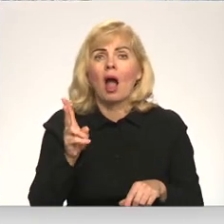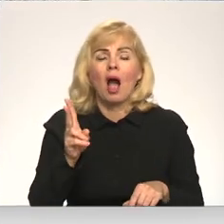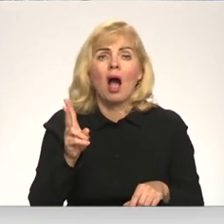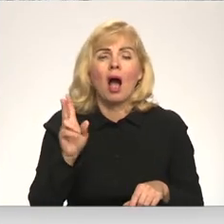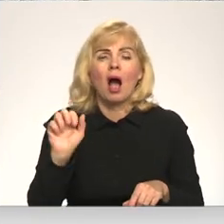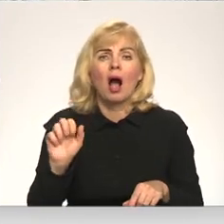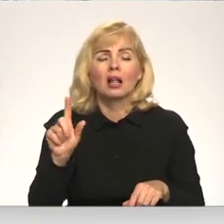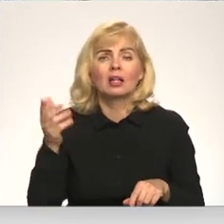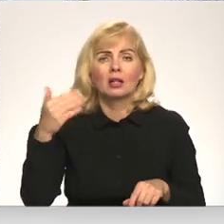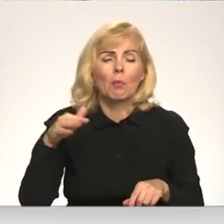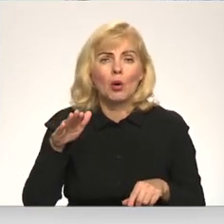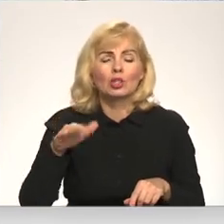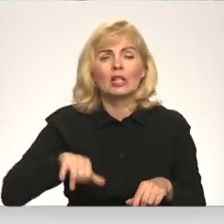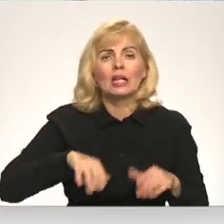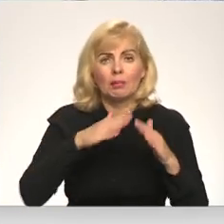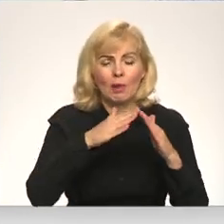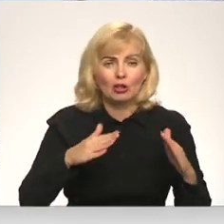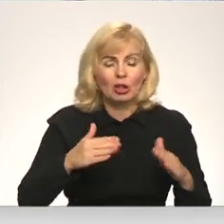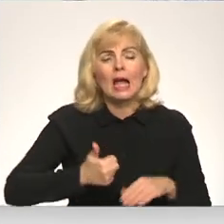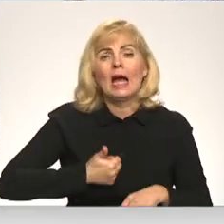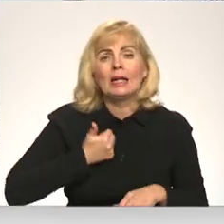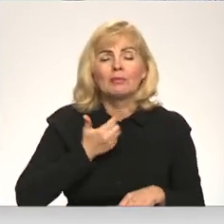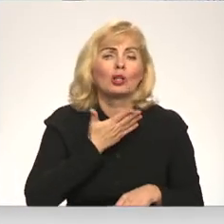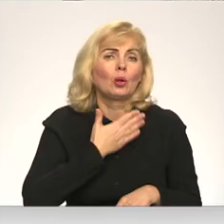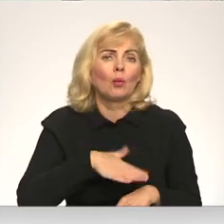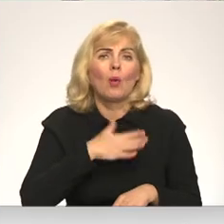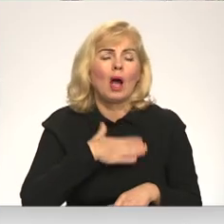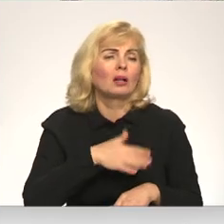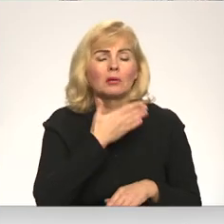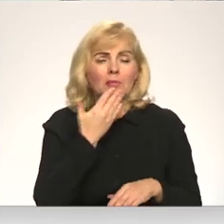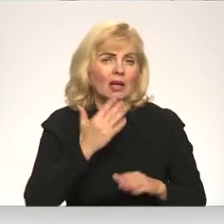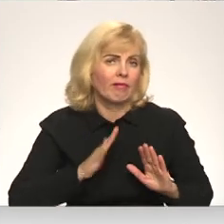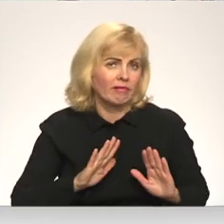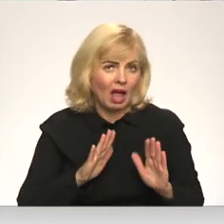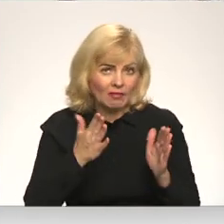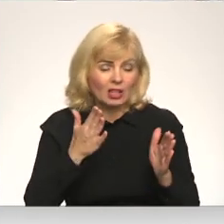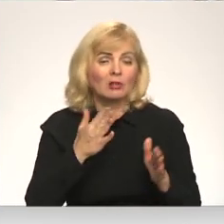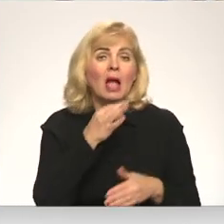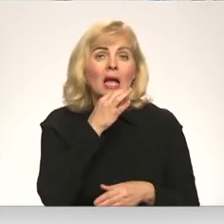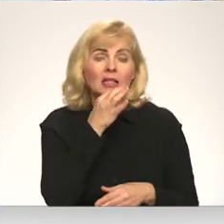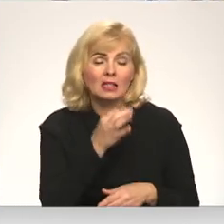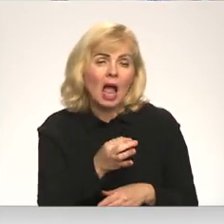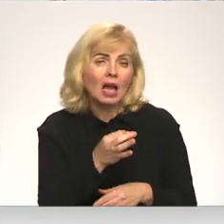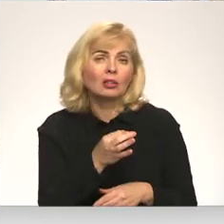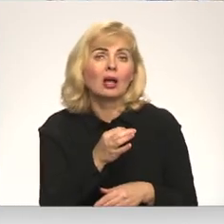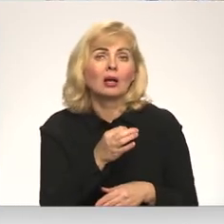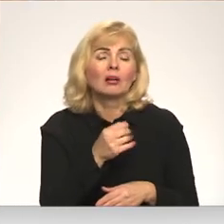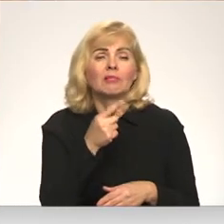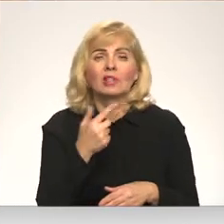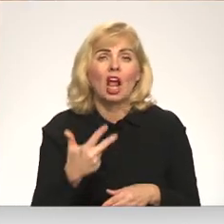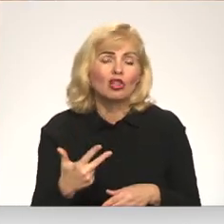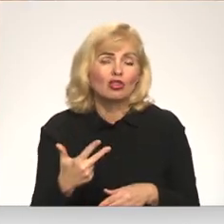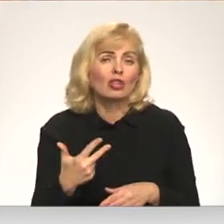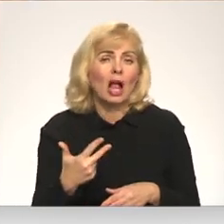diemžēl, šī īpašnieku māja ir bijusi ļoti, ļoti, ļoti neveiksmīga. Es teiktu, ka ir pa trešdaļām,